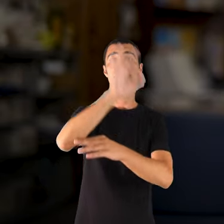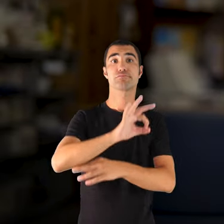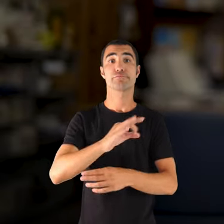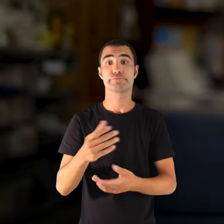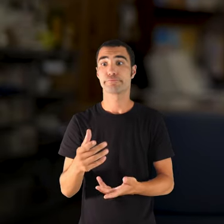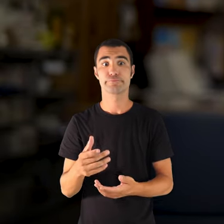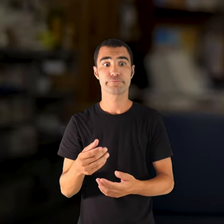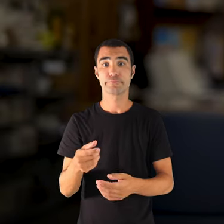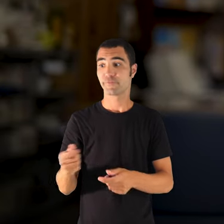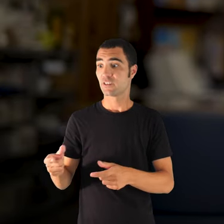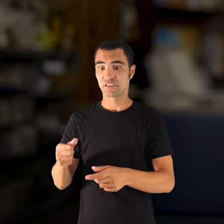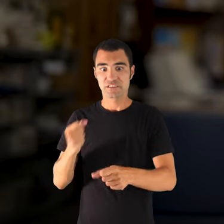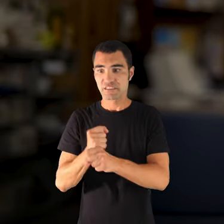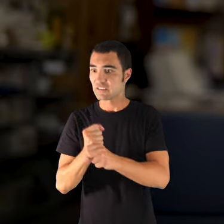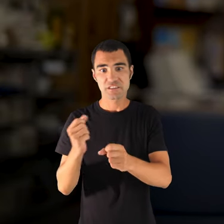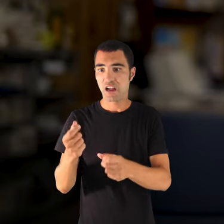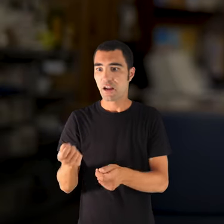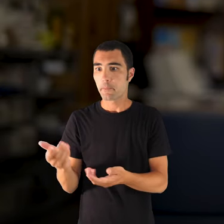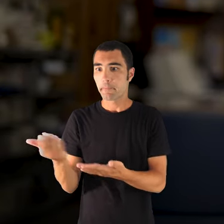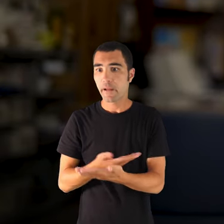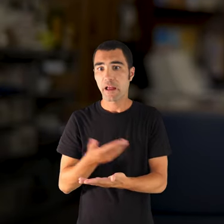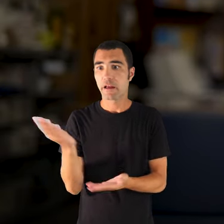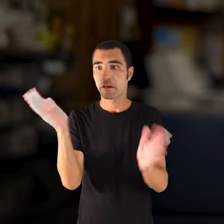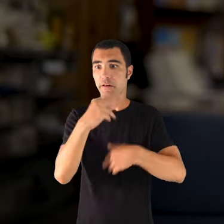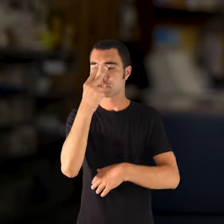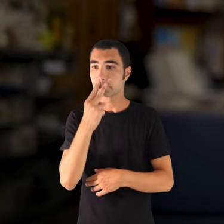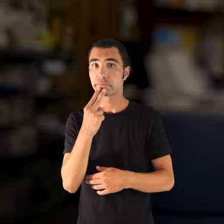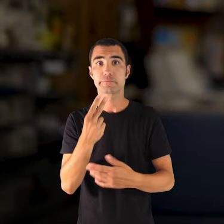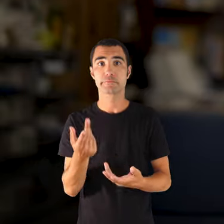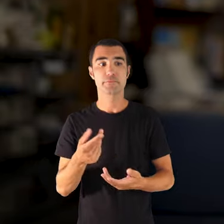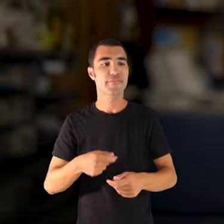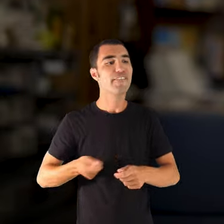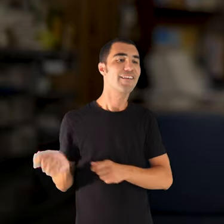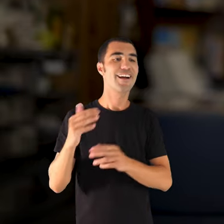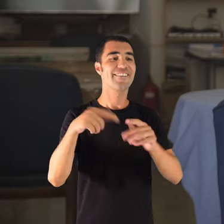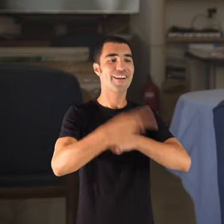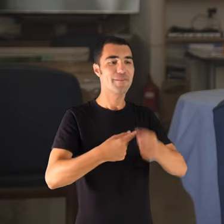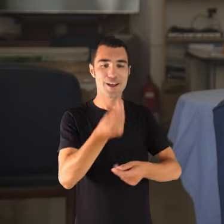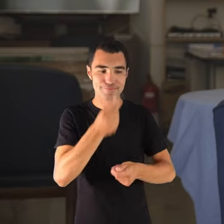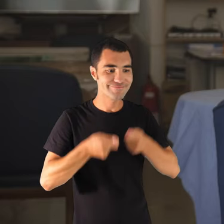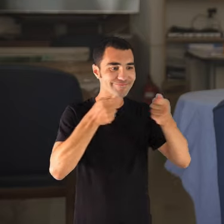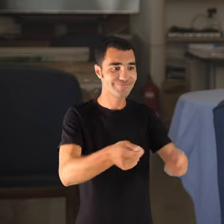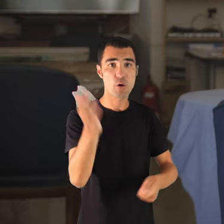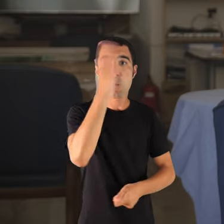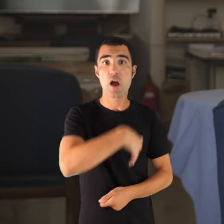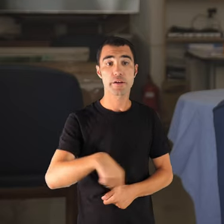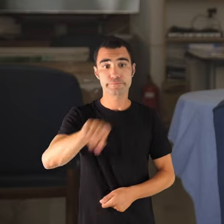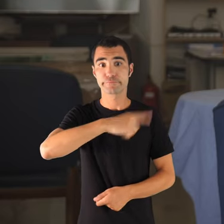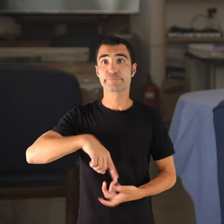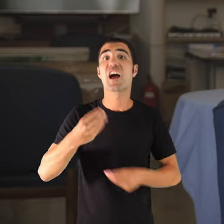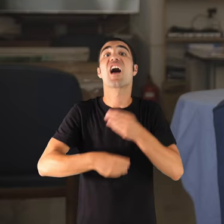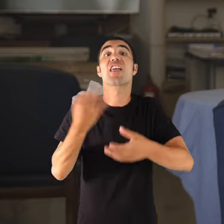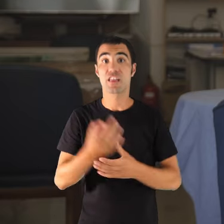de menjar a la taula. Arribaven i mig dia no tindria res per posar a menjar, què fèiem? Què fèiem? Jo he vist, he vist,